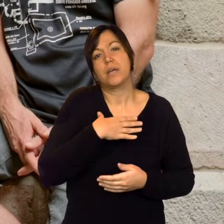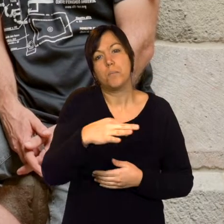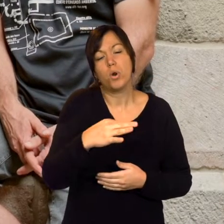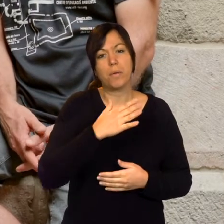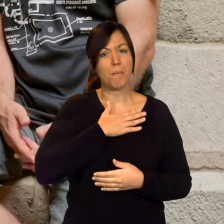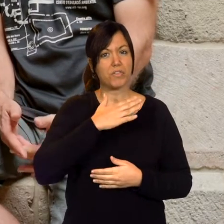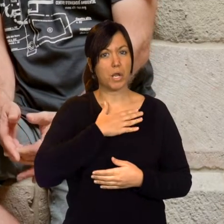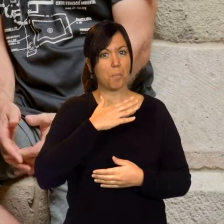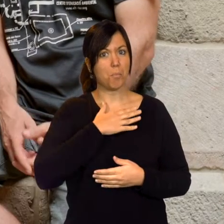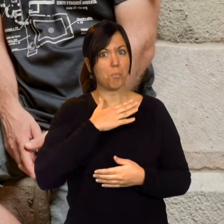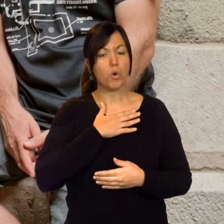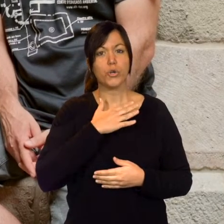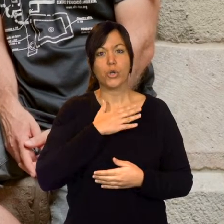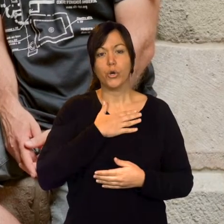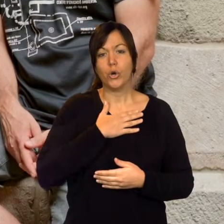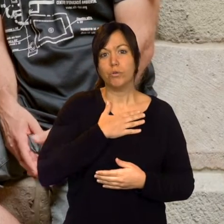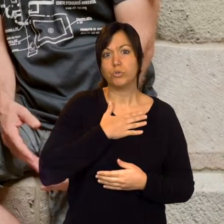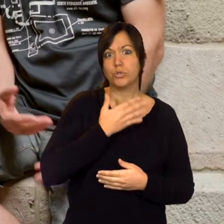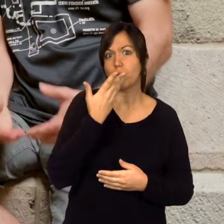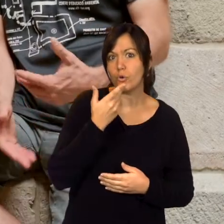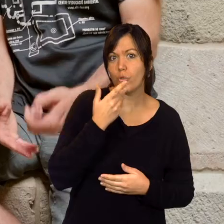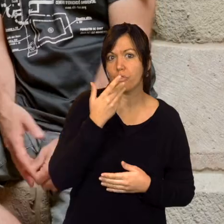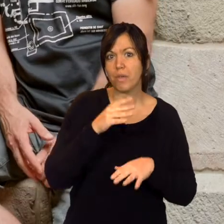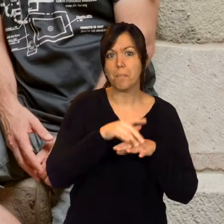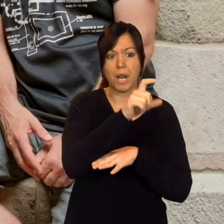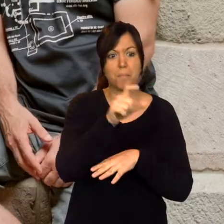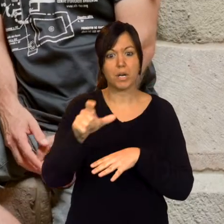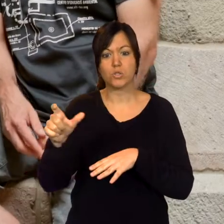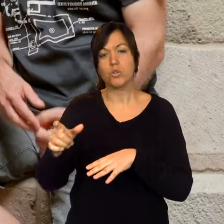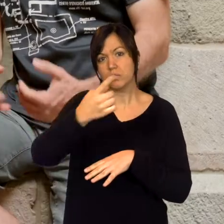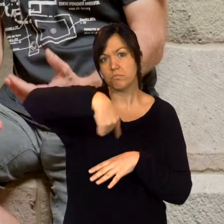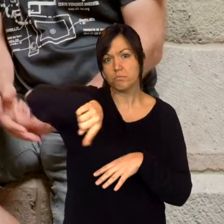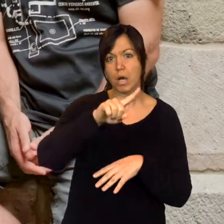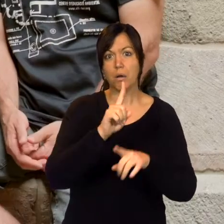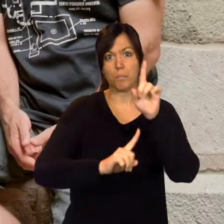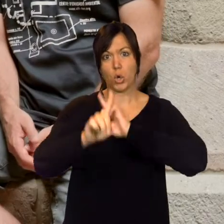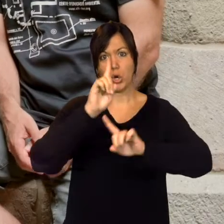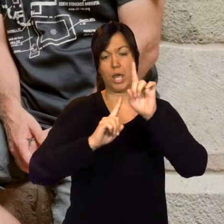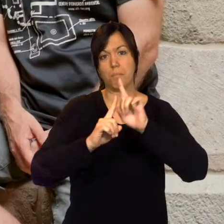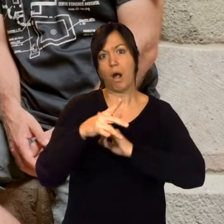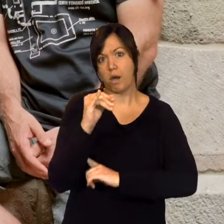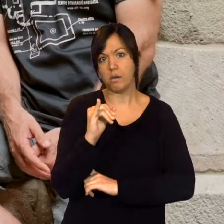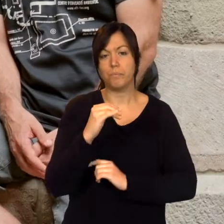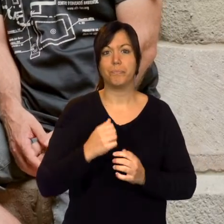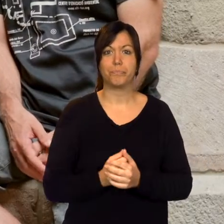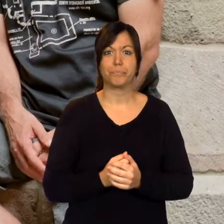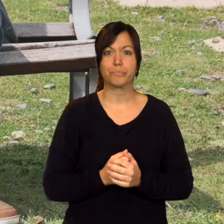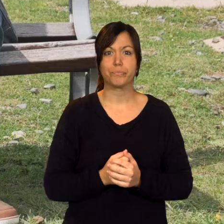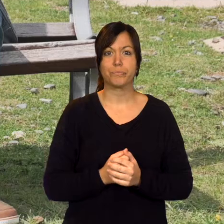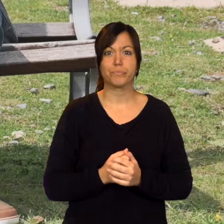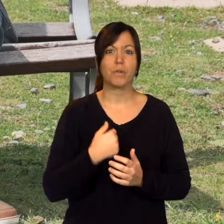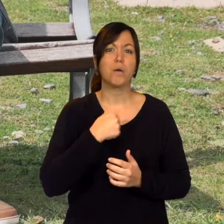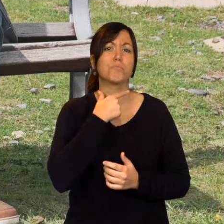que és aquest patrimoni a persones que poden tenir una sèrie de dificultats.